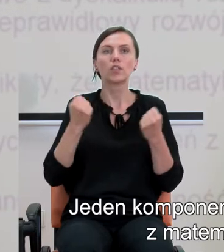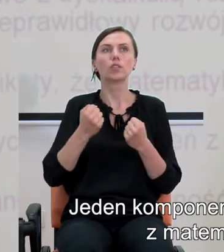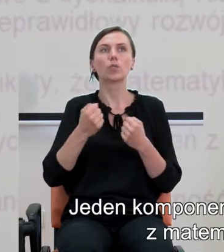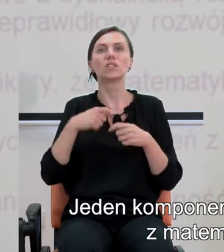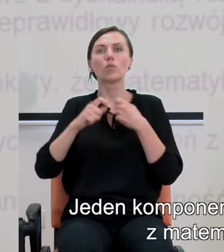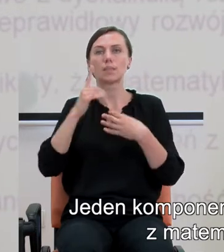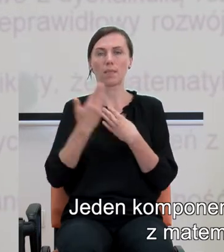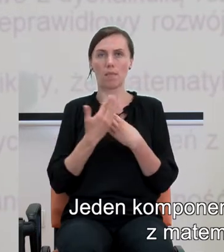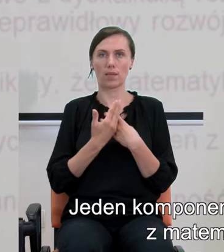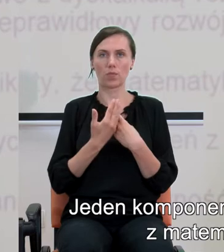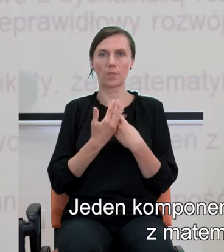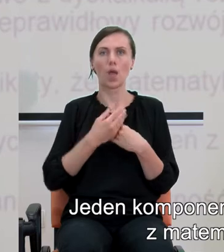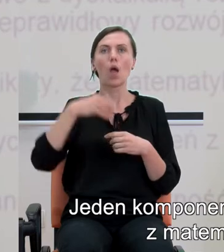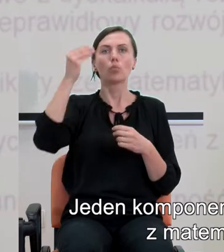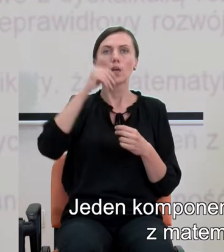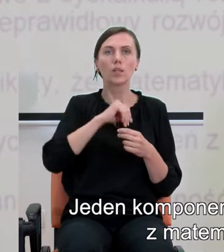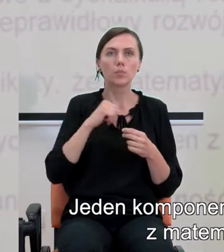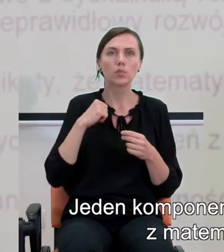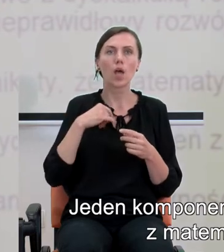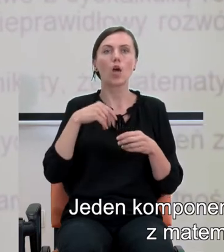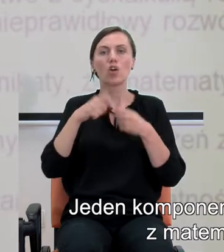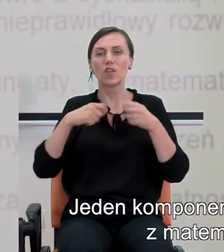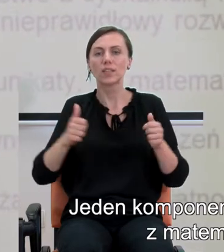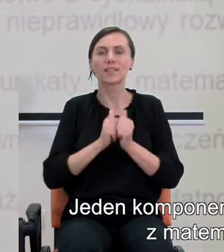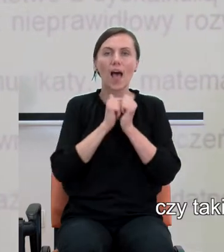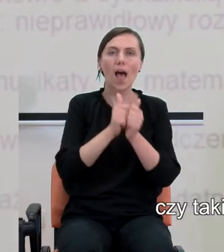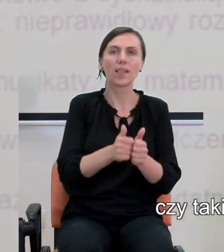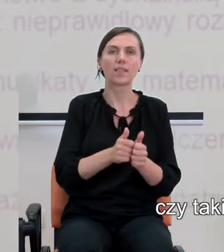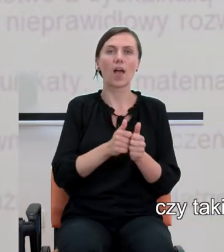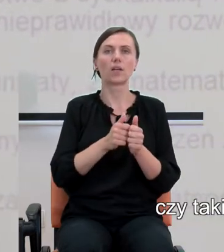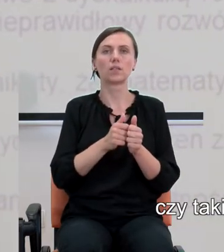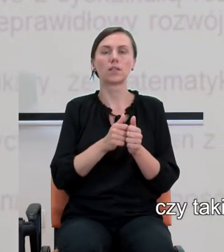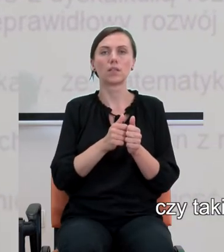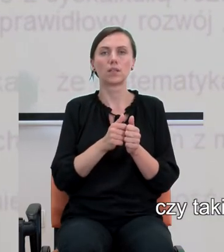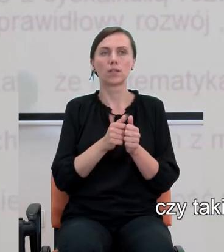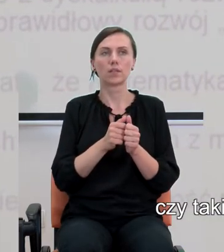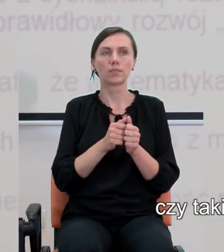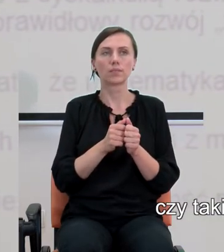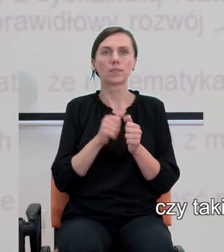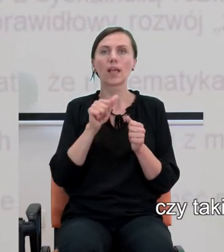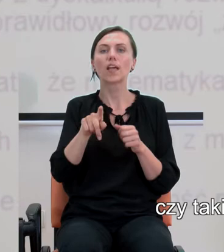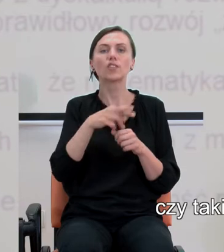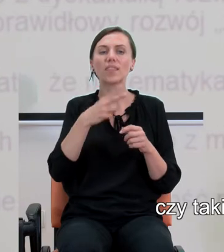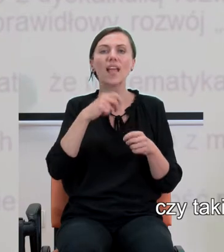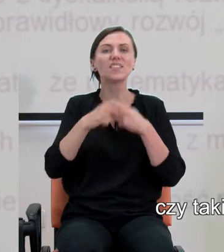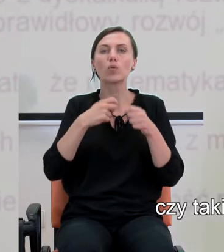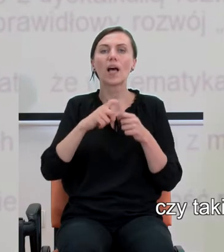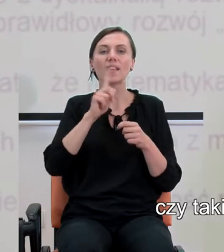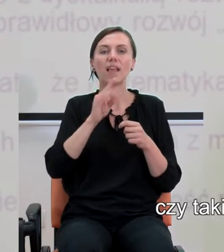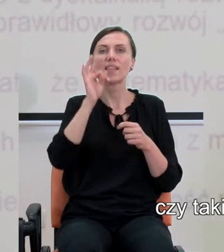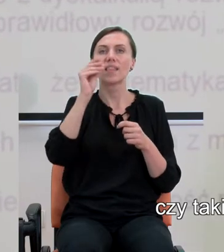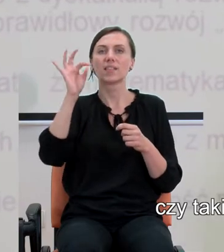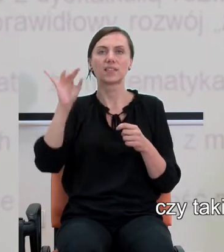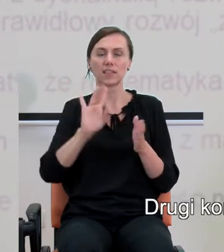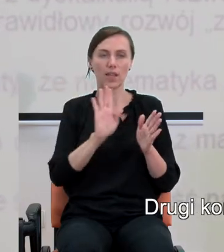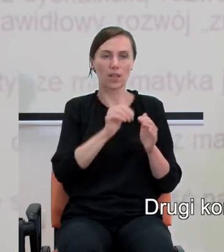matematyką, uczeniem się, rozwiązywaniem zadań, czy takimi rzeczami niezwiązanymi z testowaniem.